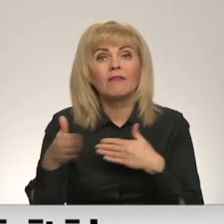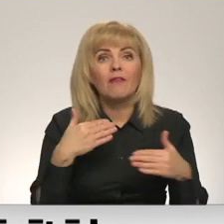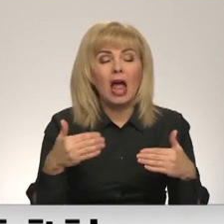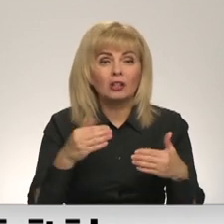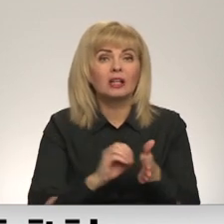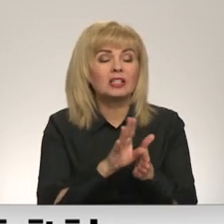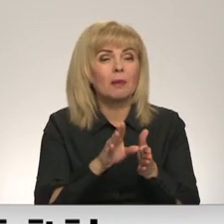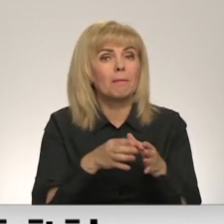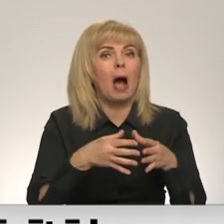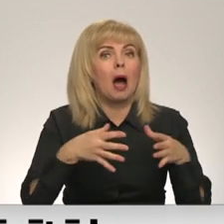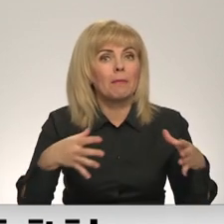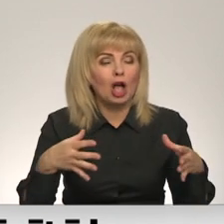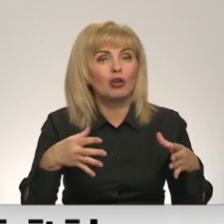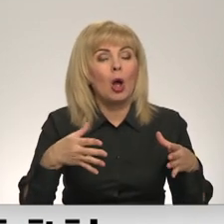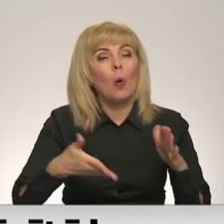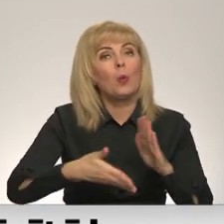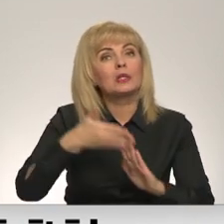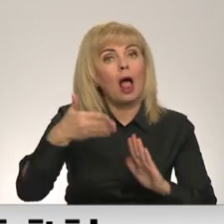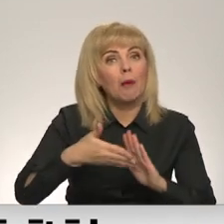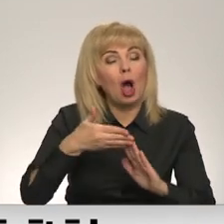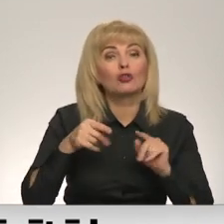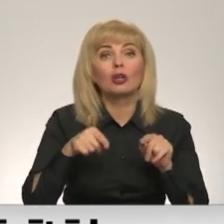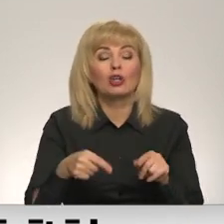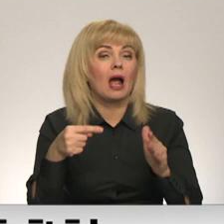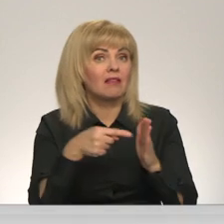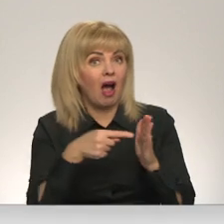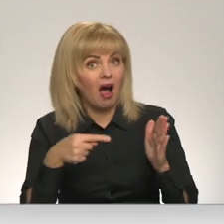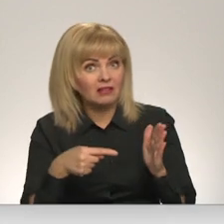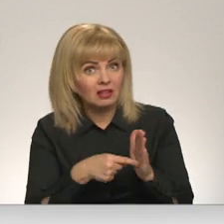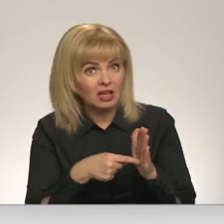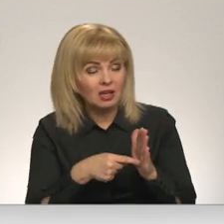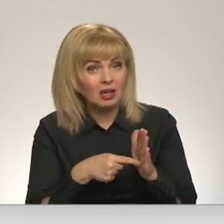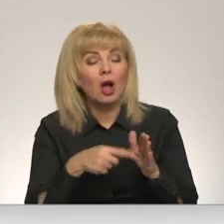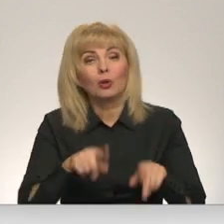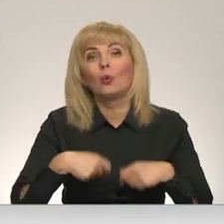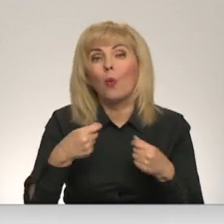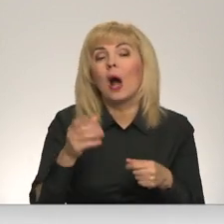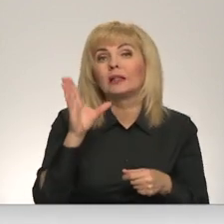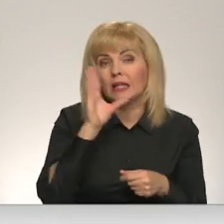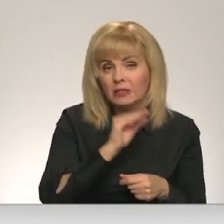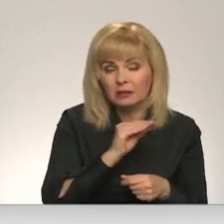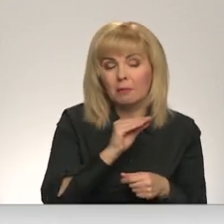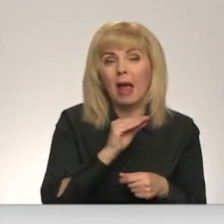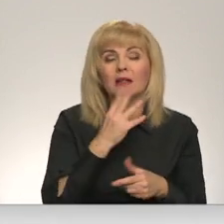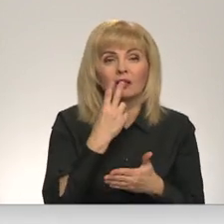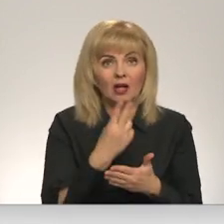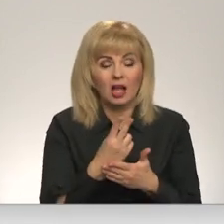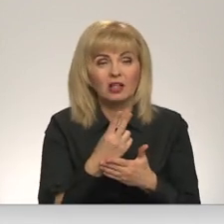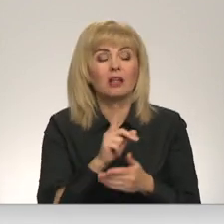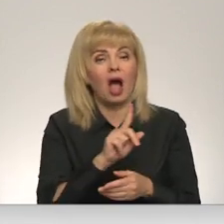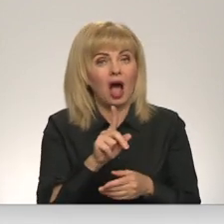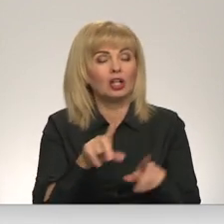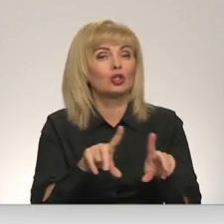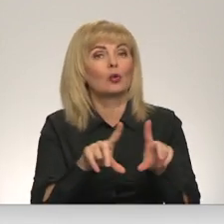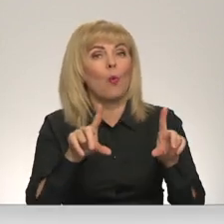paplašināšanai un uzlabošanai. Šie dati, tad dod iespēju redzēt arī pašai skolai,